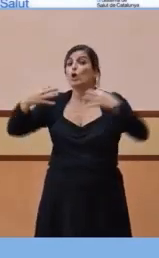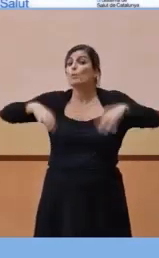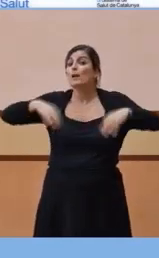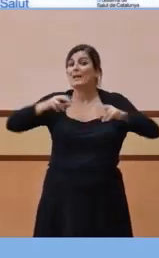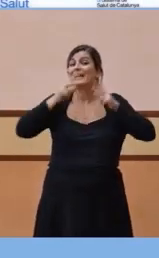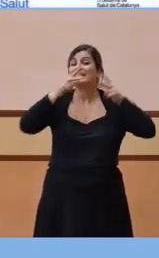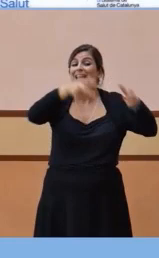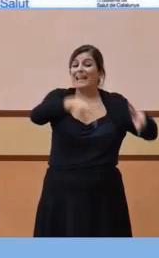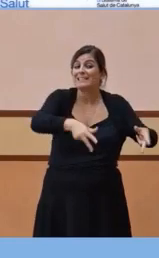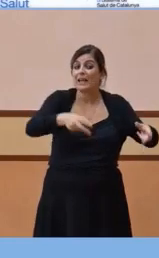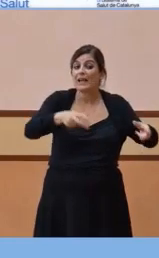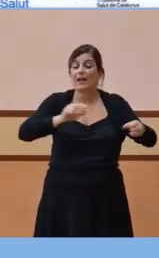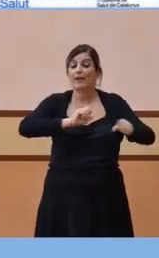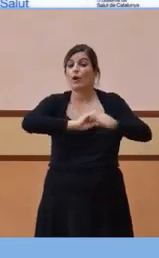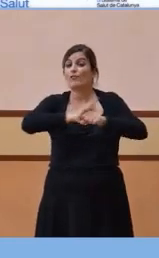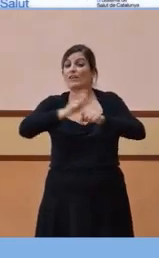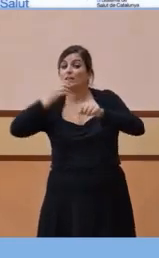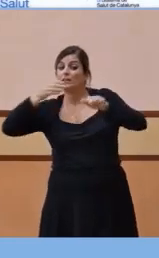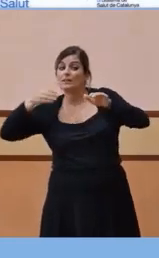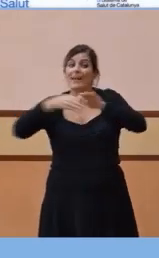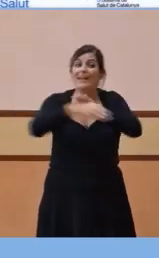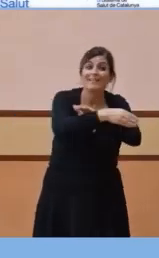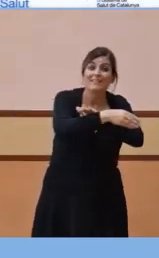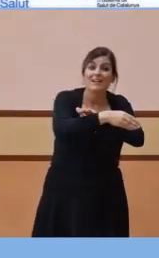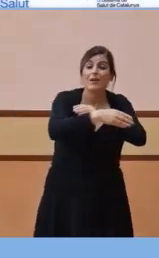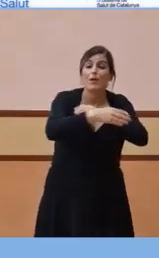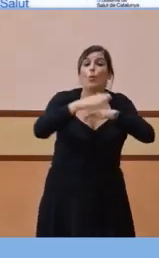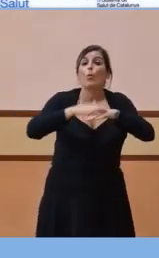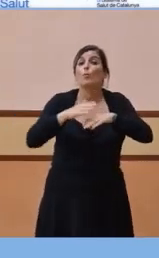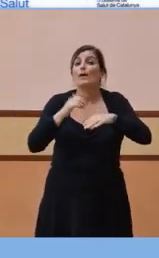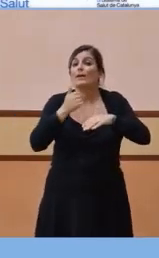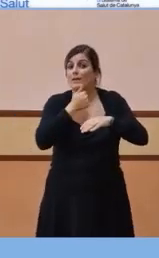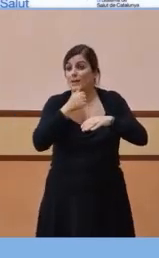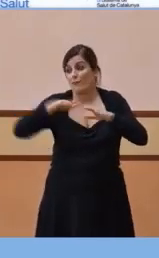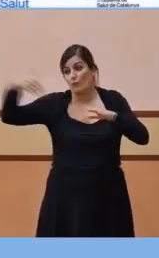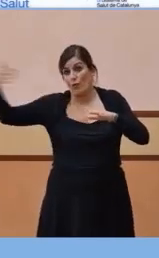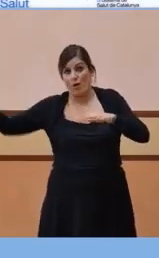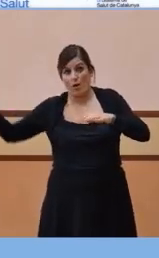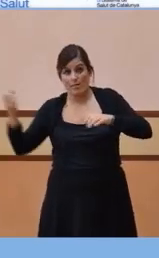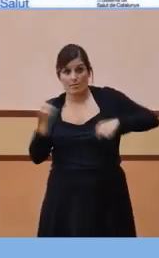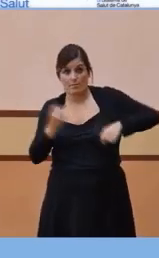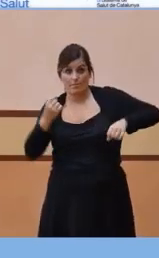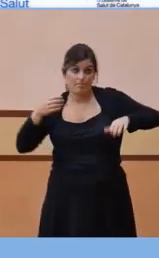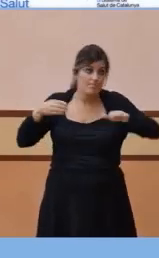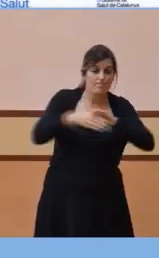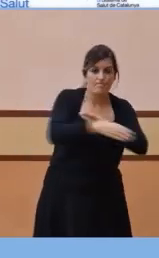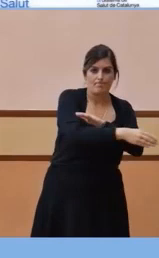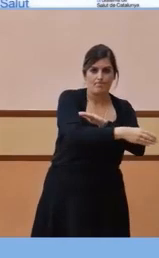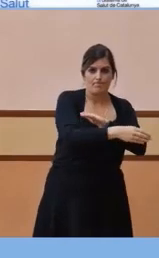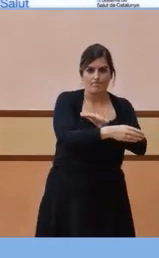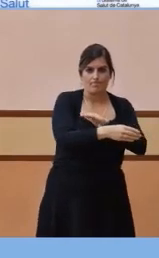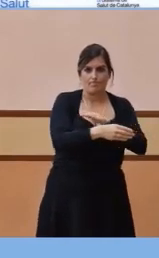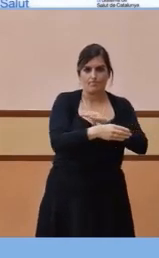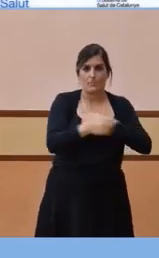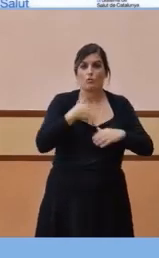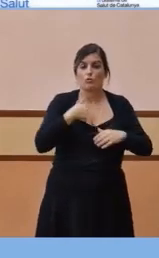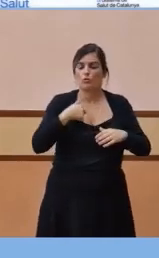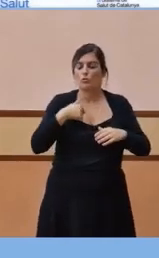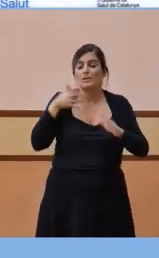la comunitat. Faig aquesta explicació de en cap moment volem o vull